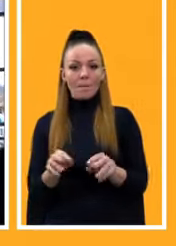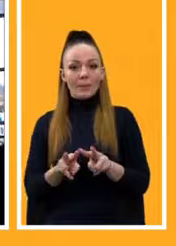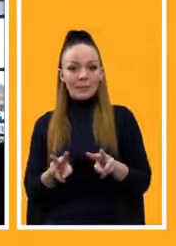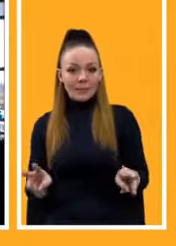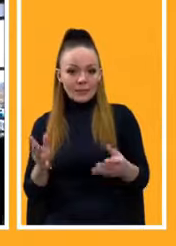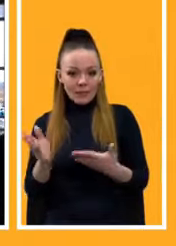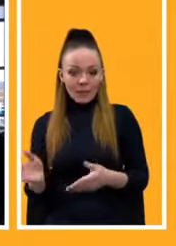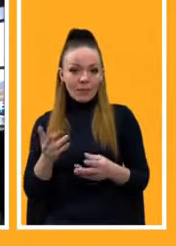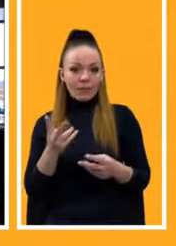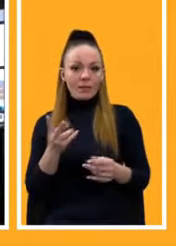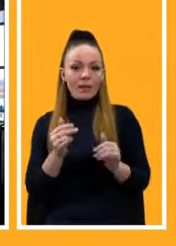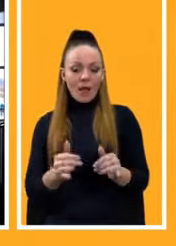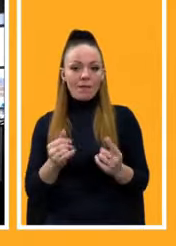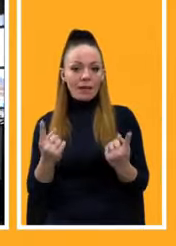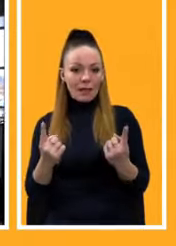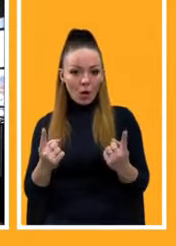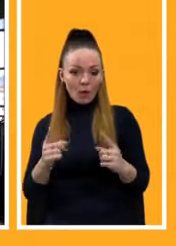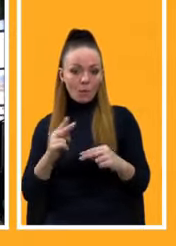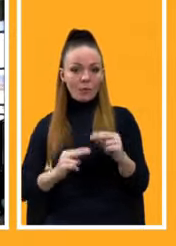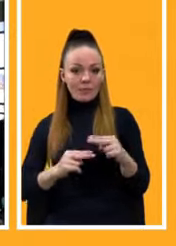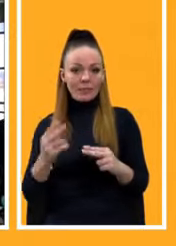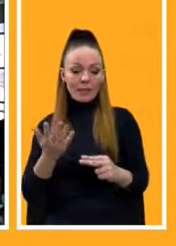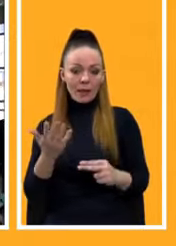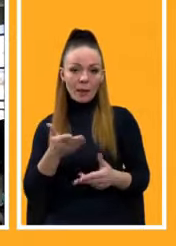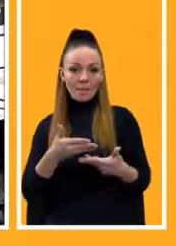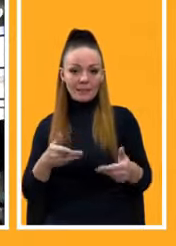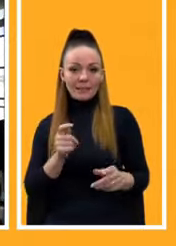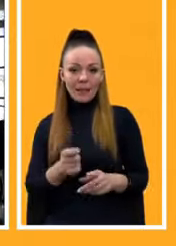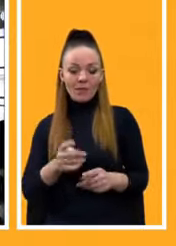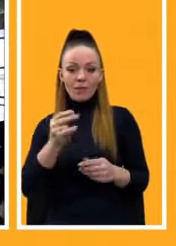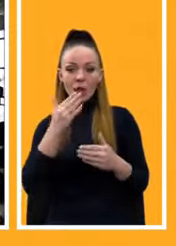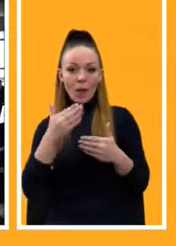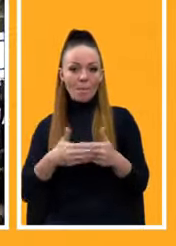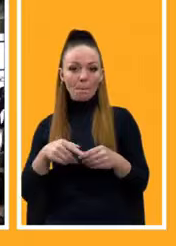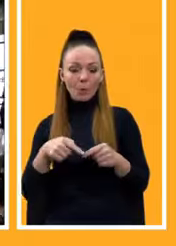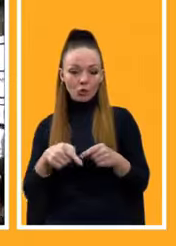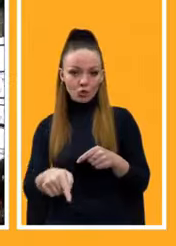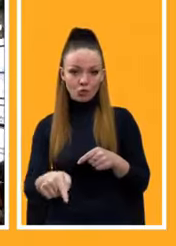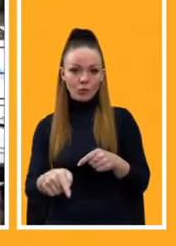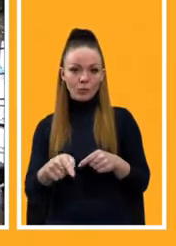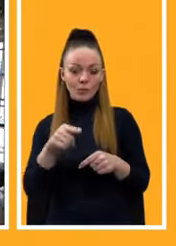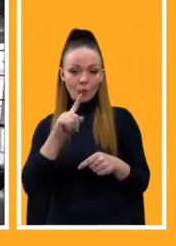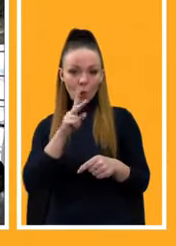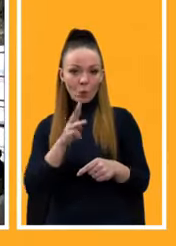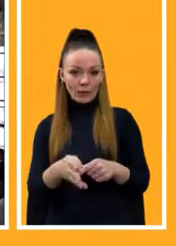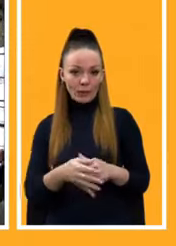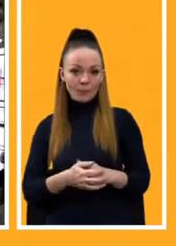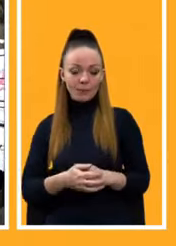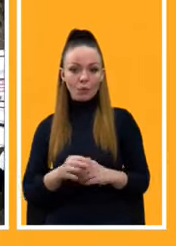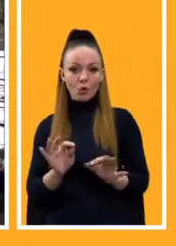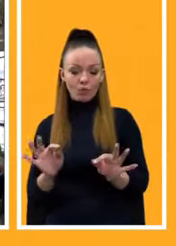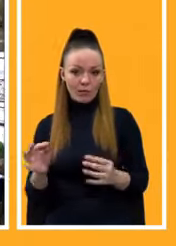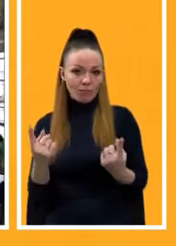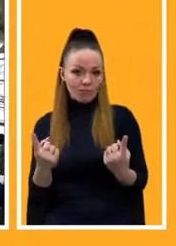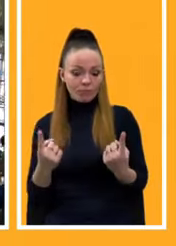для великого будівництва, яке ми ставимо перед собою на найближчі роки. Очевидно, амбітні,